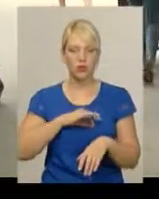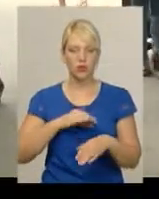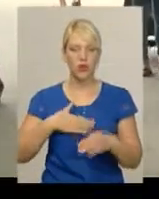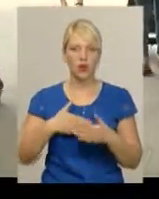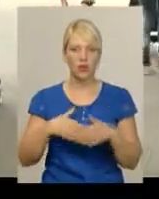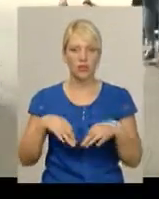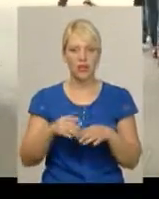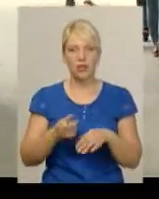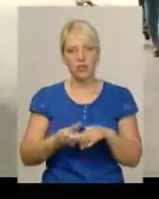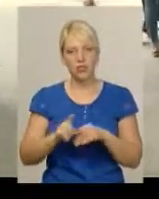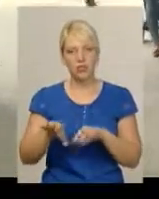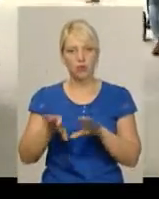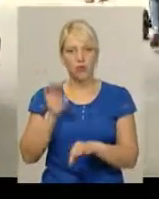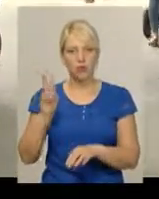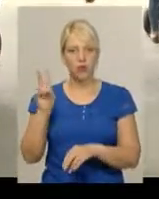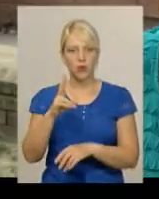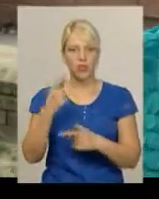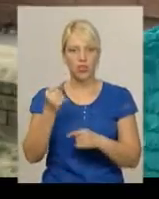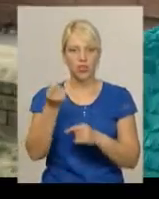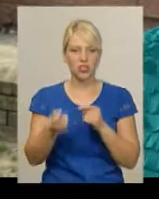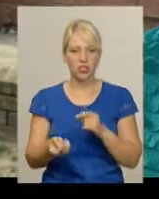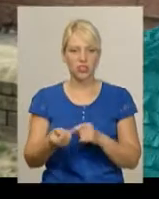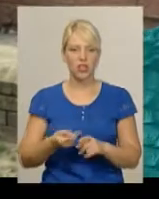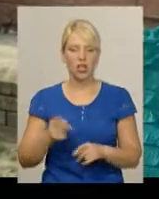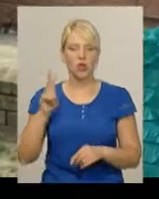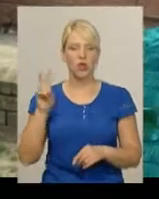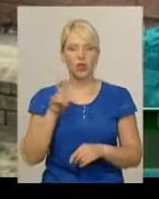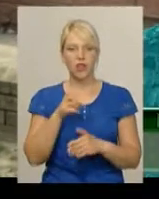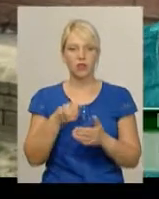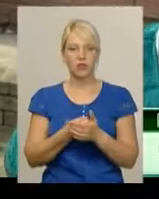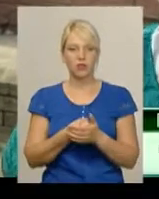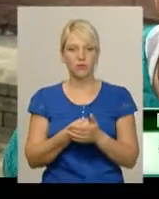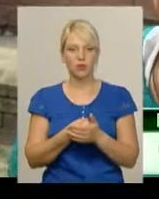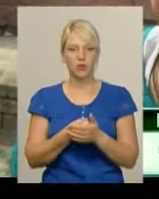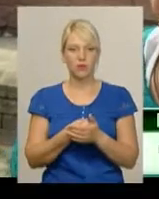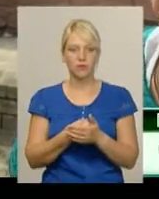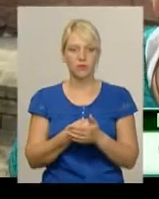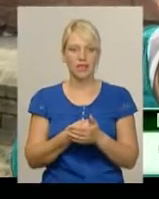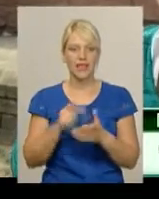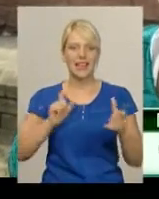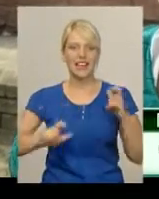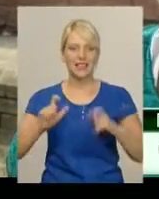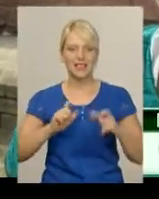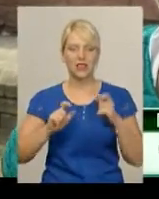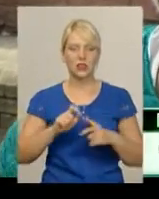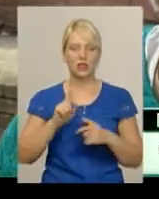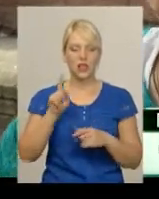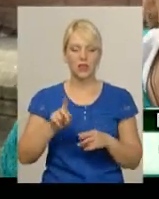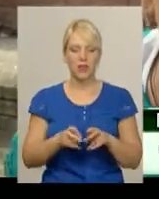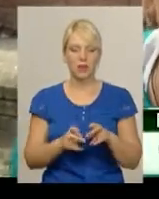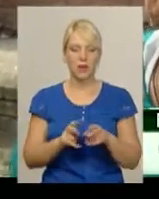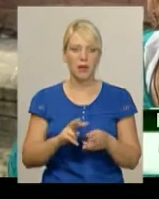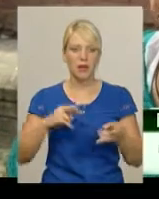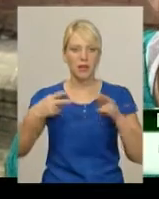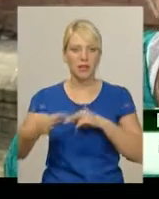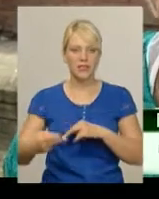Перевагу надає тролейбусам, де проїзд дешевший. Доїхала тролейбусом до інституту, а там пересідаєш